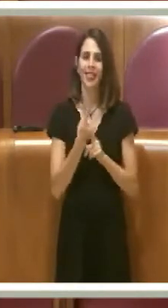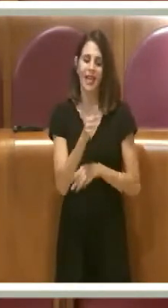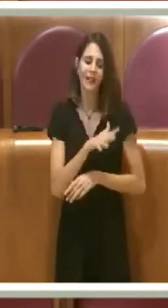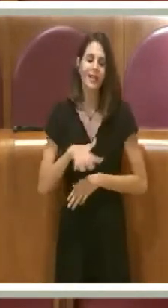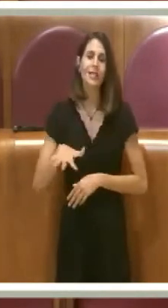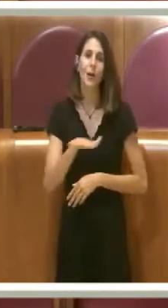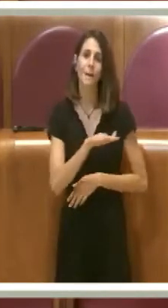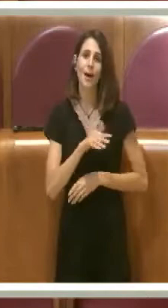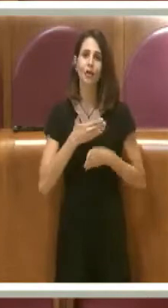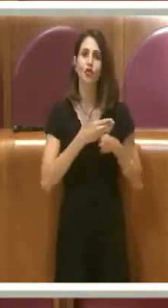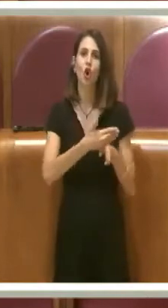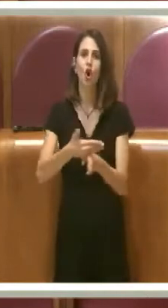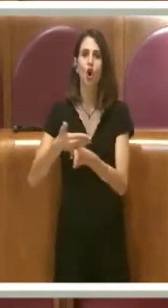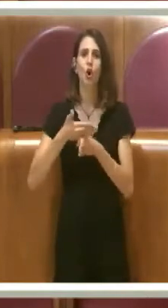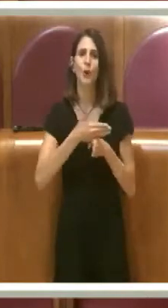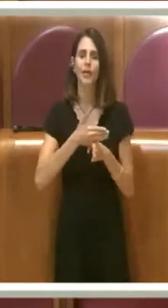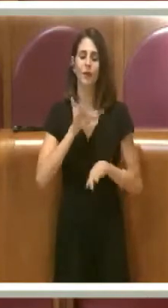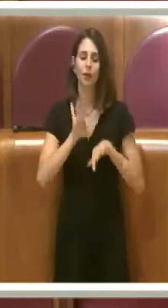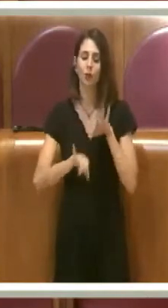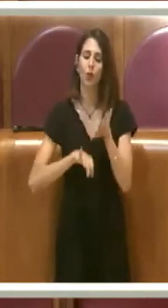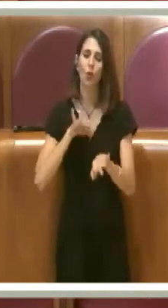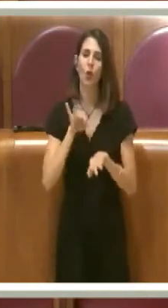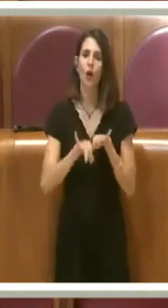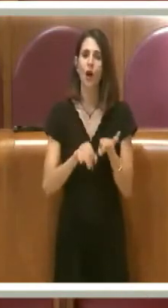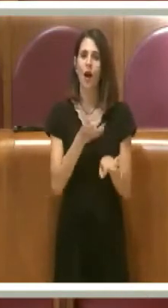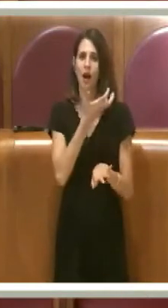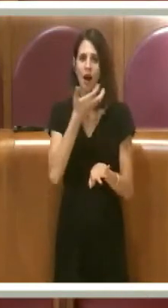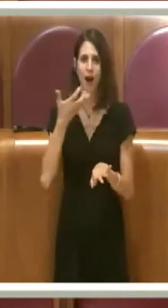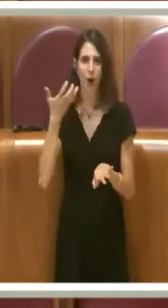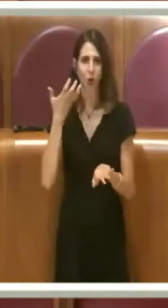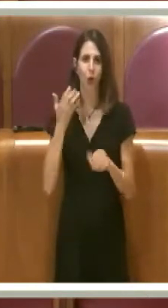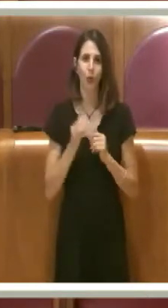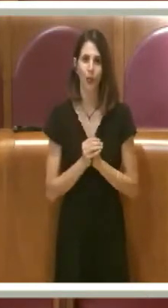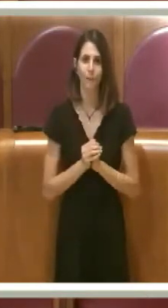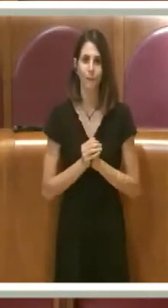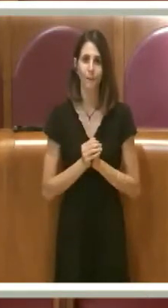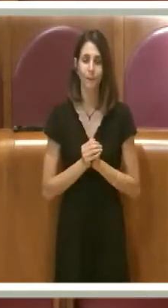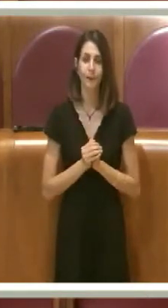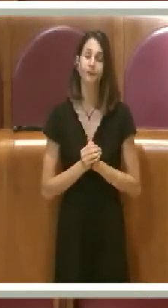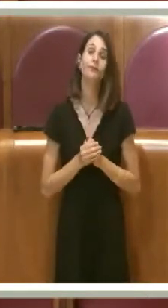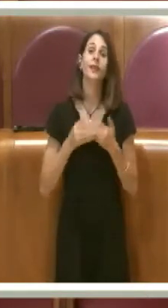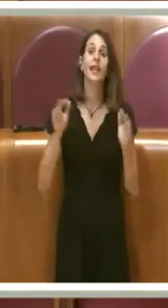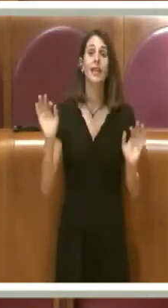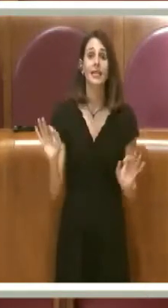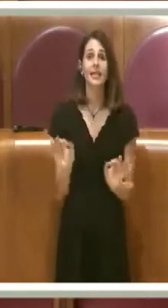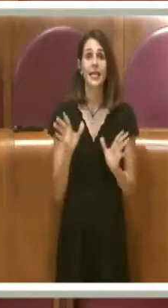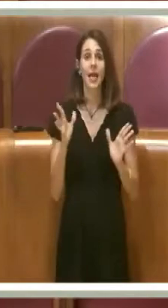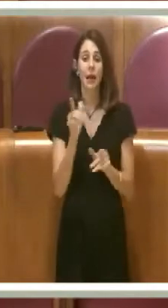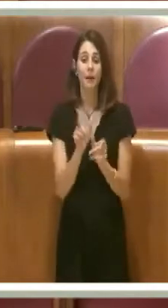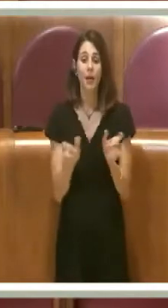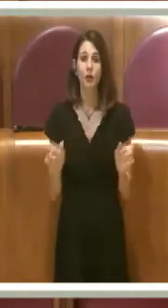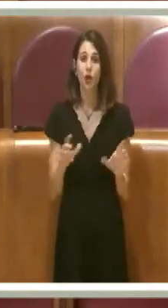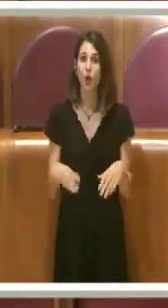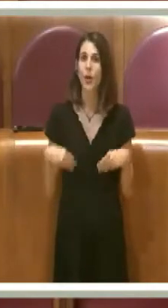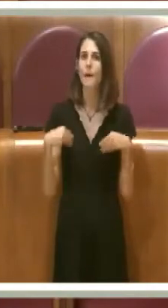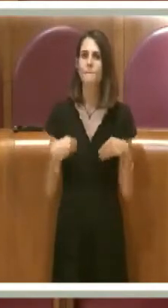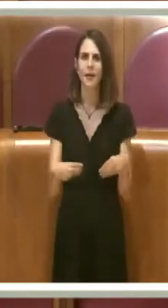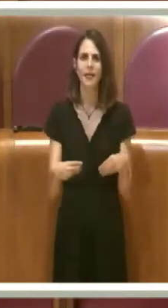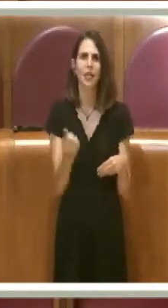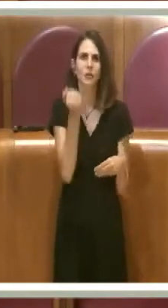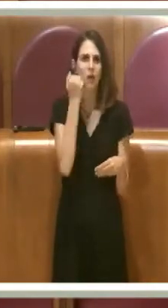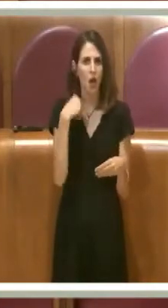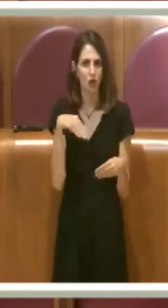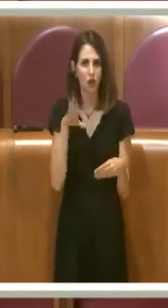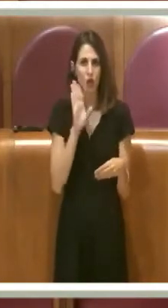e che può rispondere anche, laddove la partecipazione è fatta direttamente dai genitori,